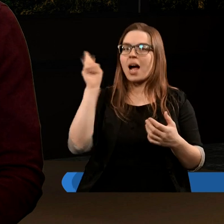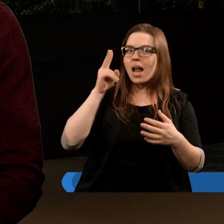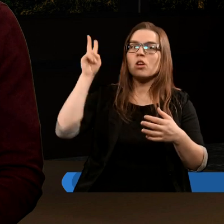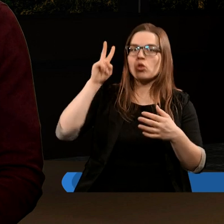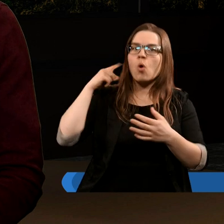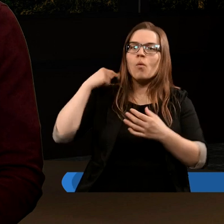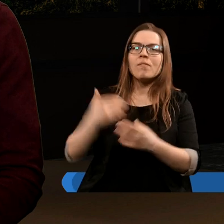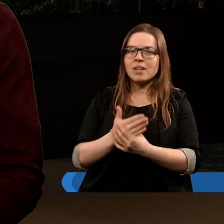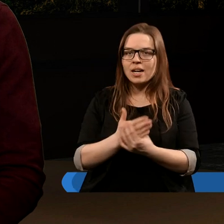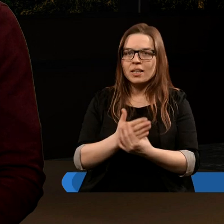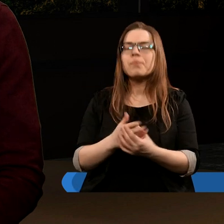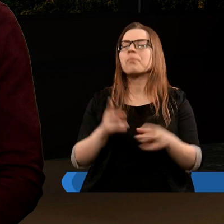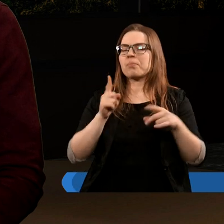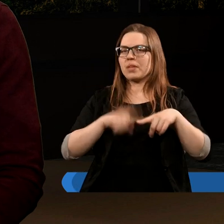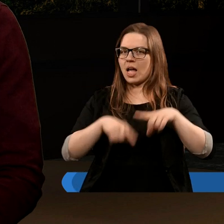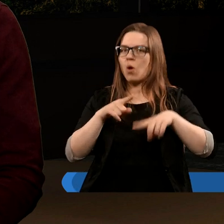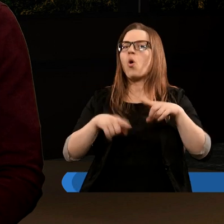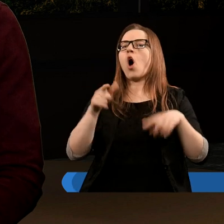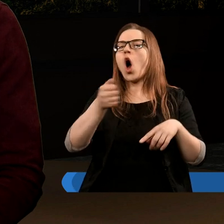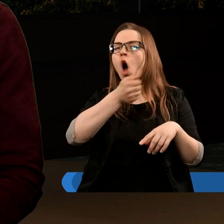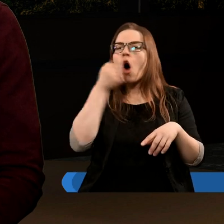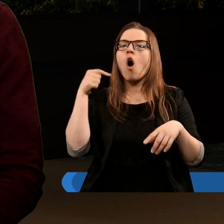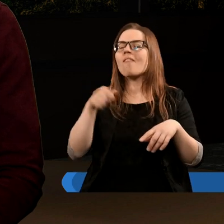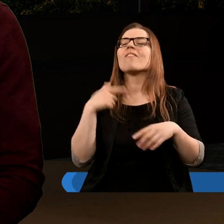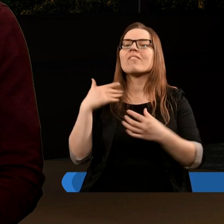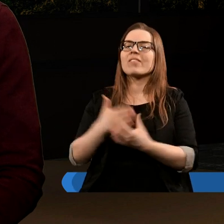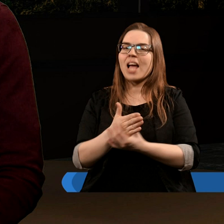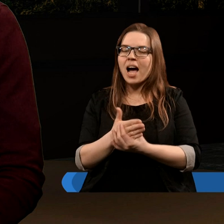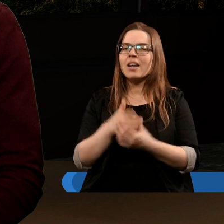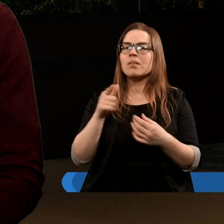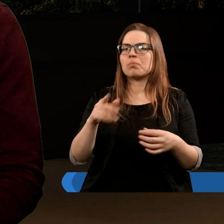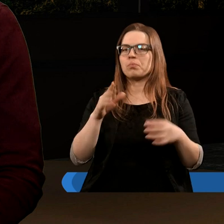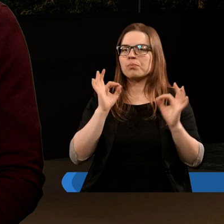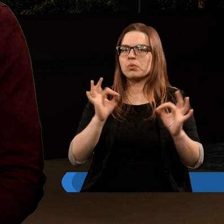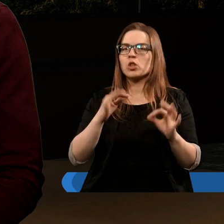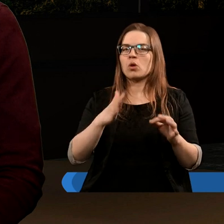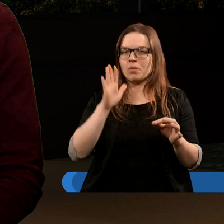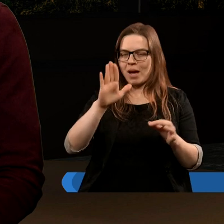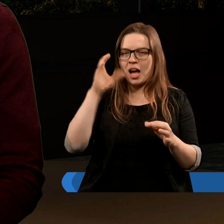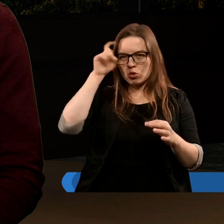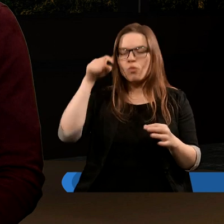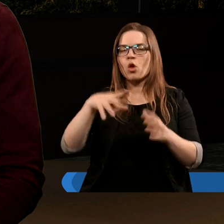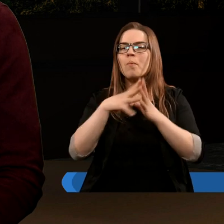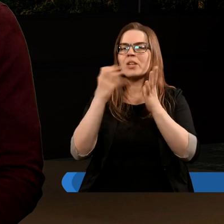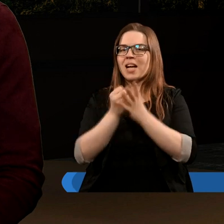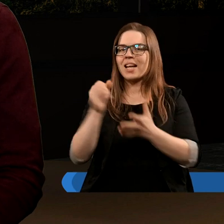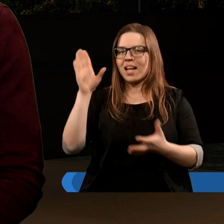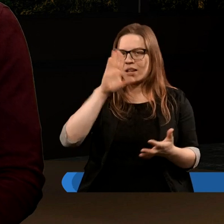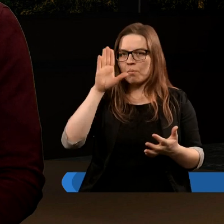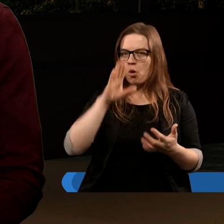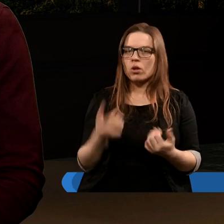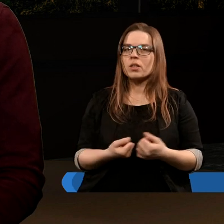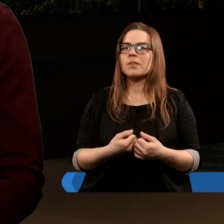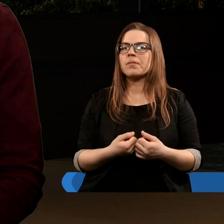uwierzy, naturalnym owocem tej wiary, którą posiada człowiek, są przykazania Boże. Tak?